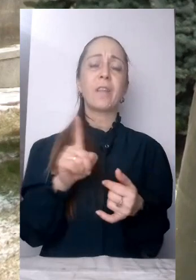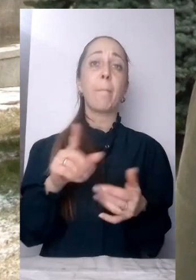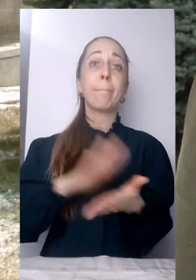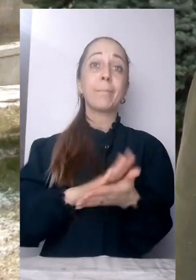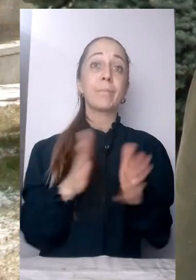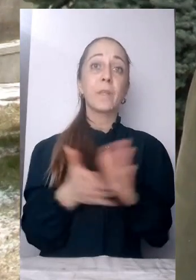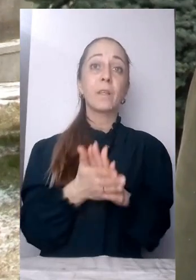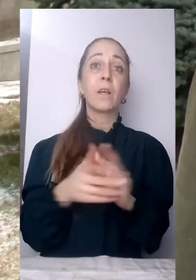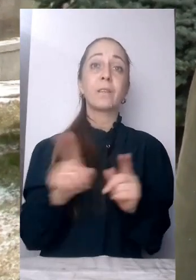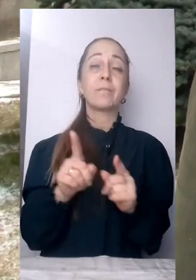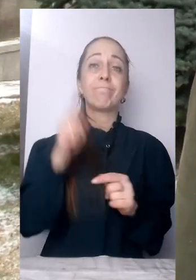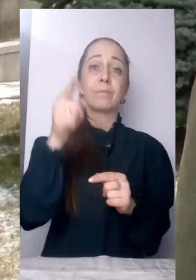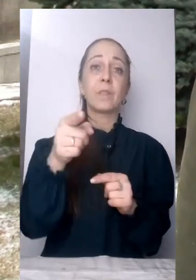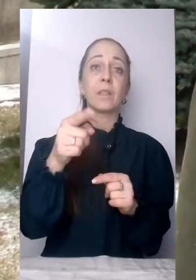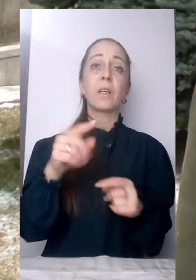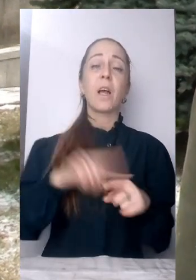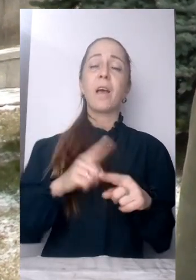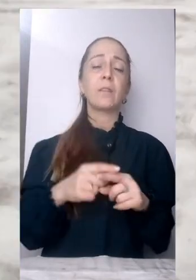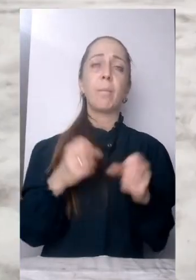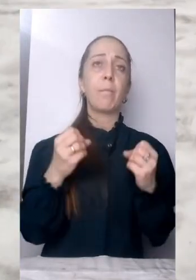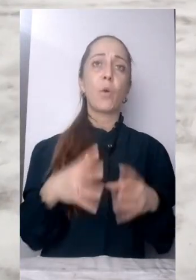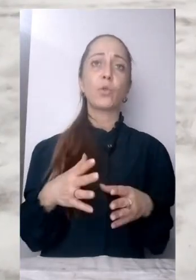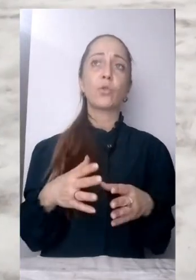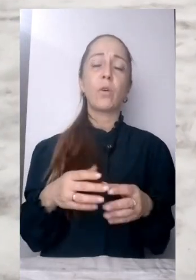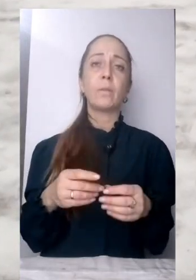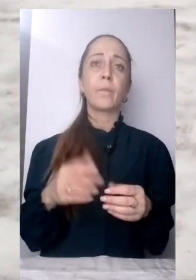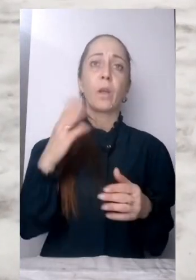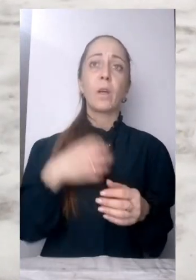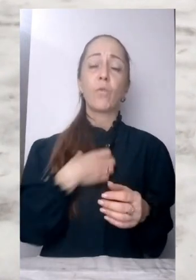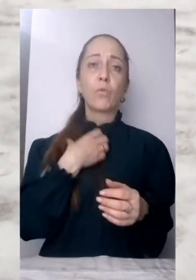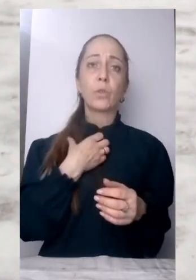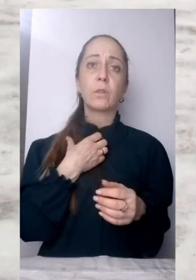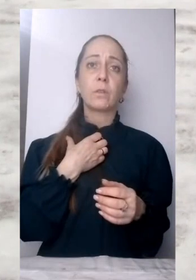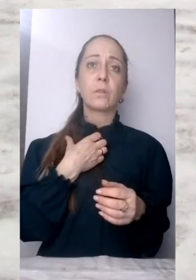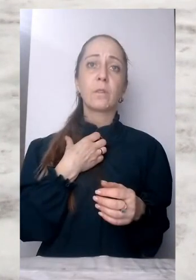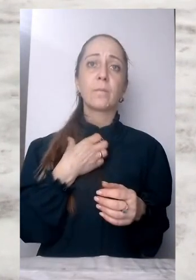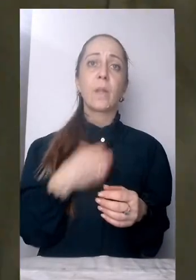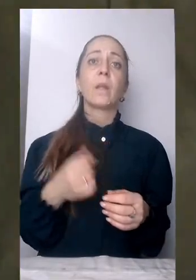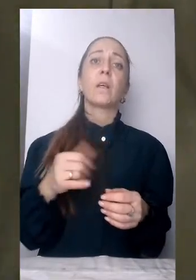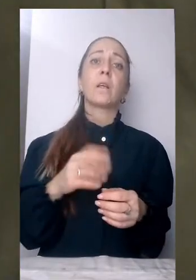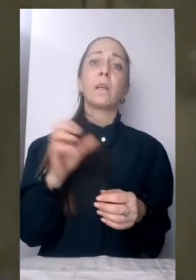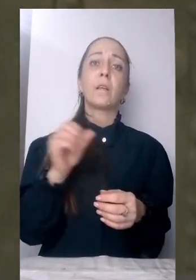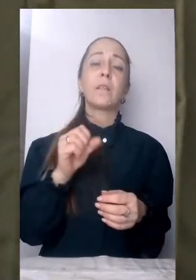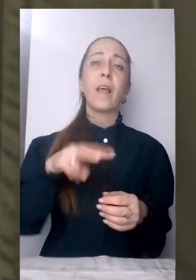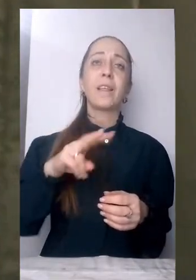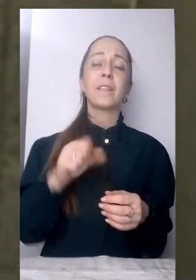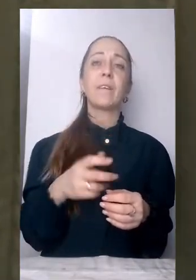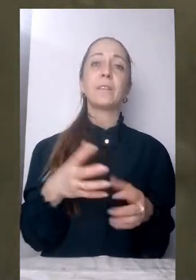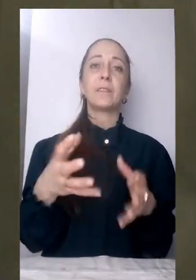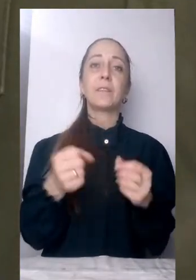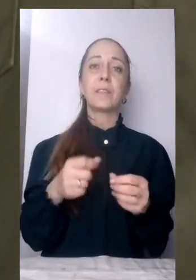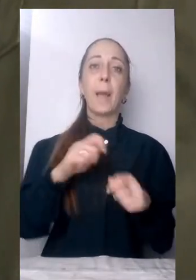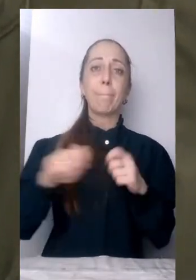це просто за граною. За граною розуміння і за граною терпіння. Єлизавета дістає запальничку і підпалює паспорт. Каже, це рішення